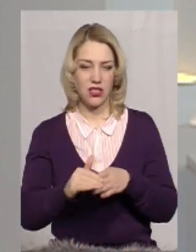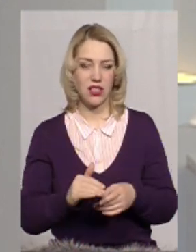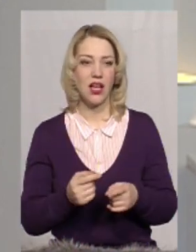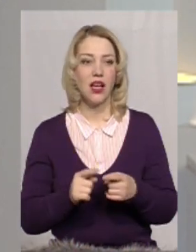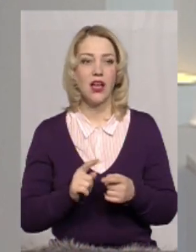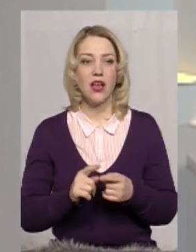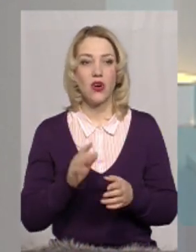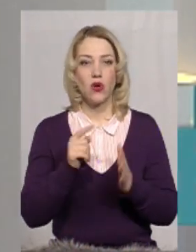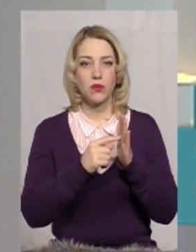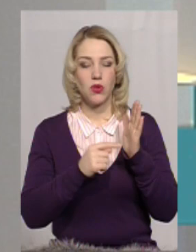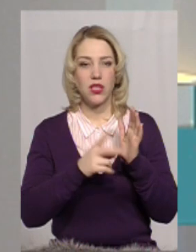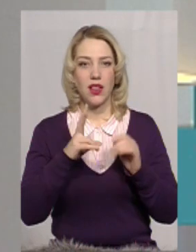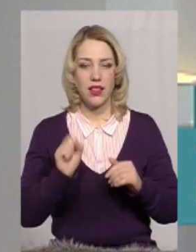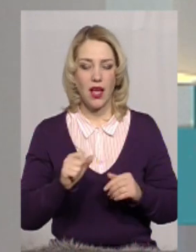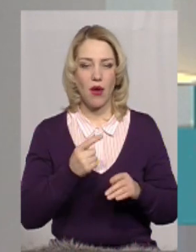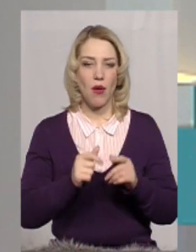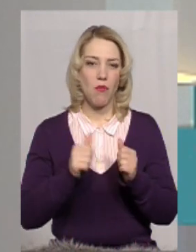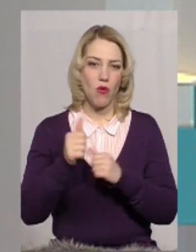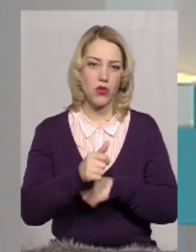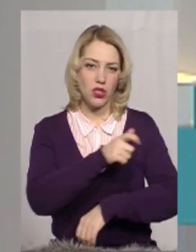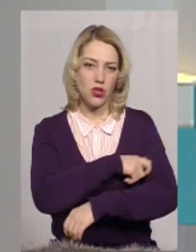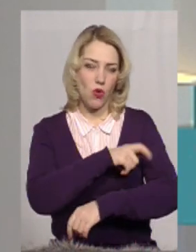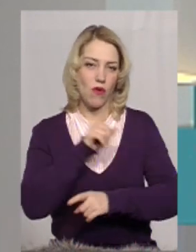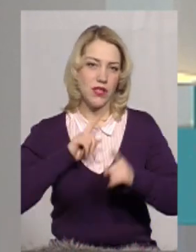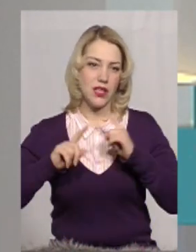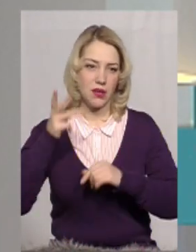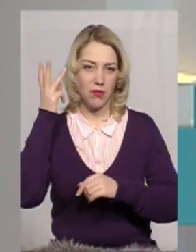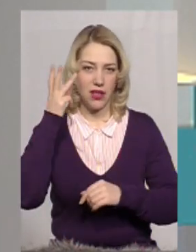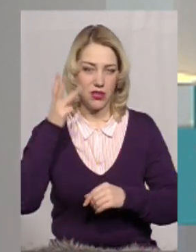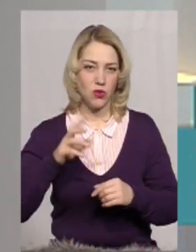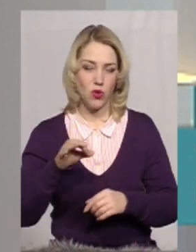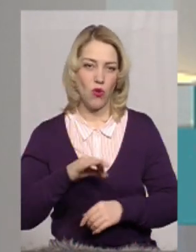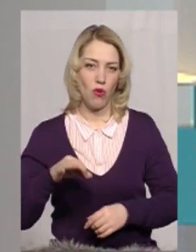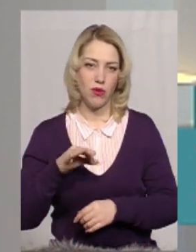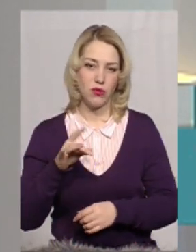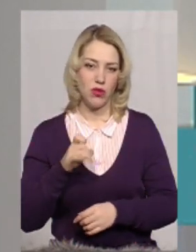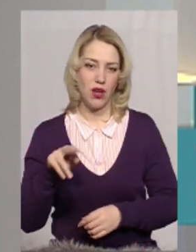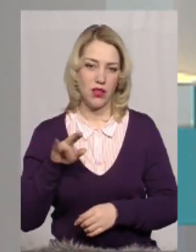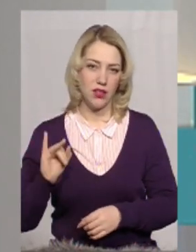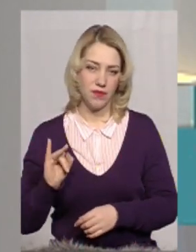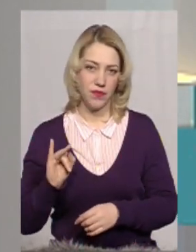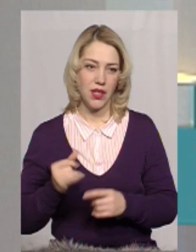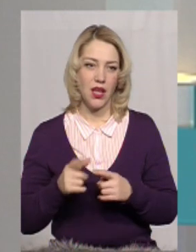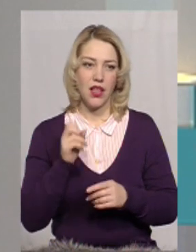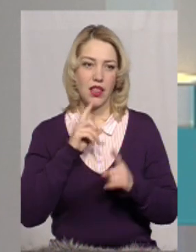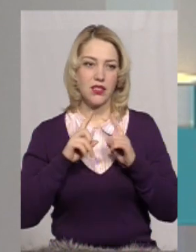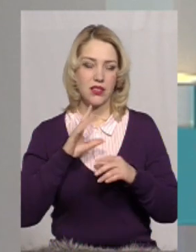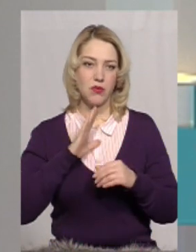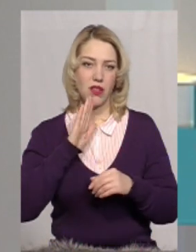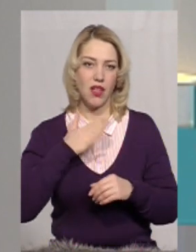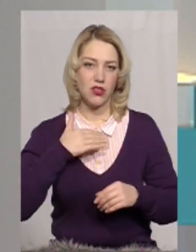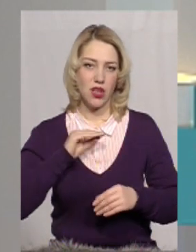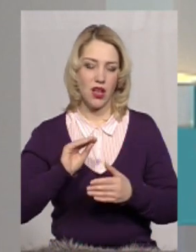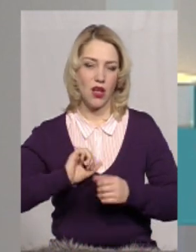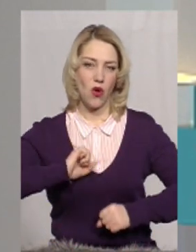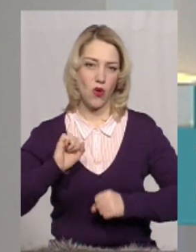видатків, розподілених сьогодні на позачерговій сесії Хмельницької обласної ради. На сесії була наша